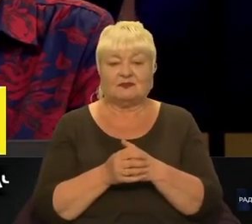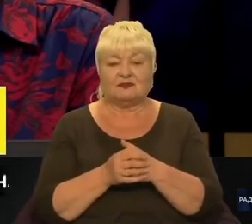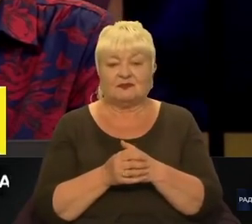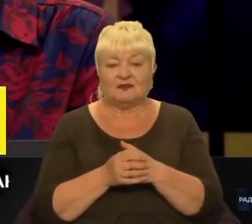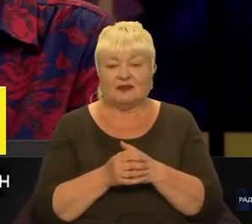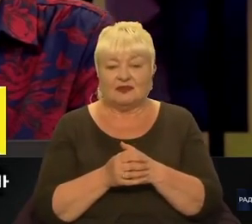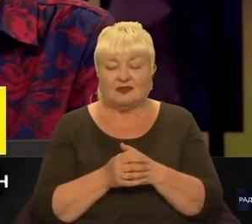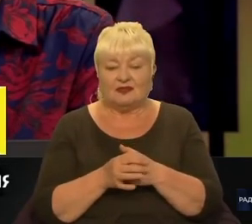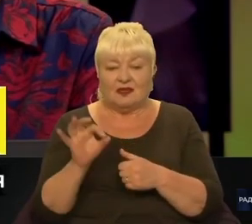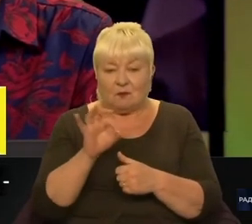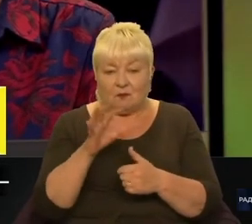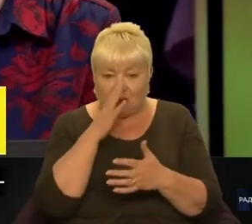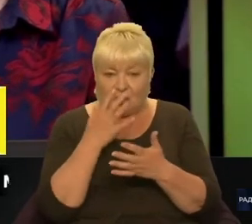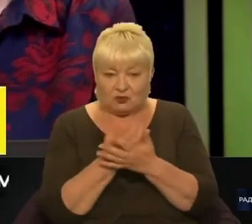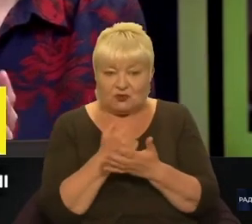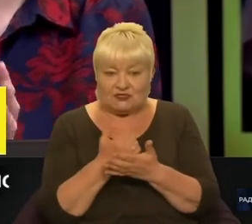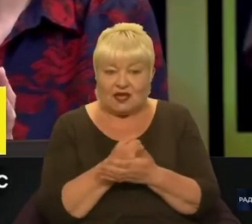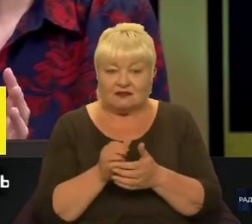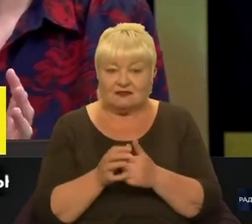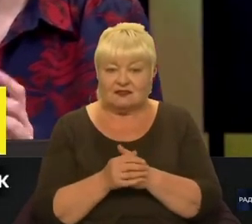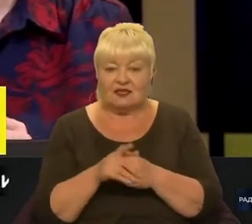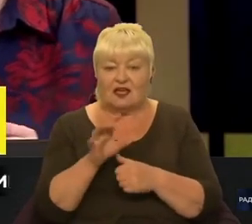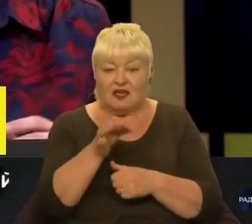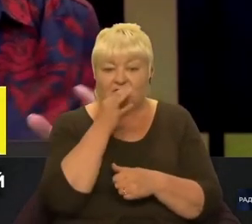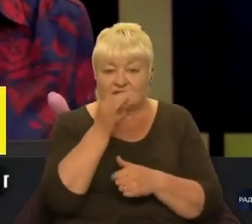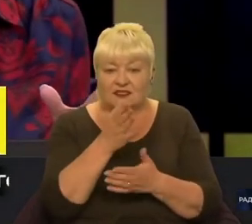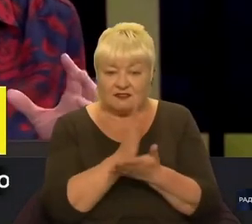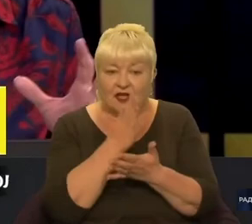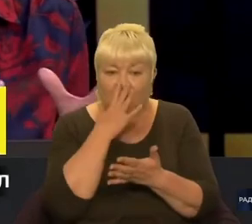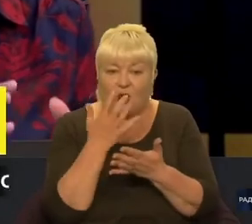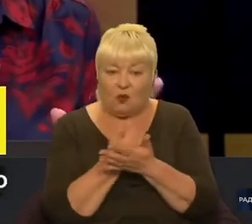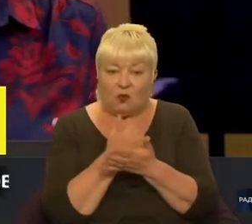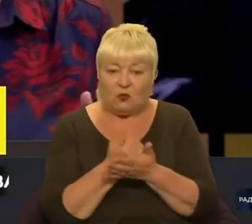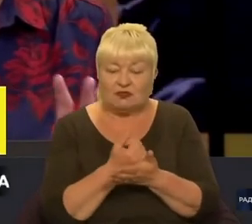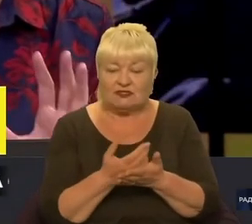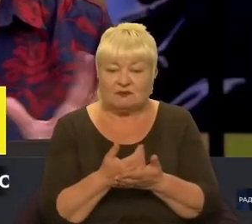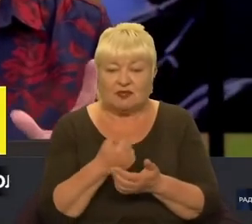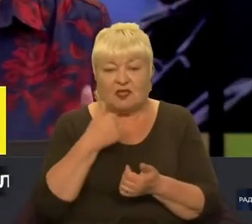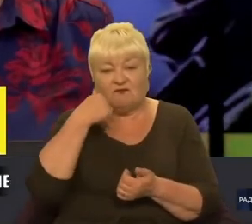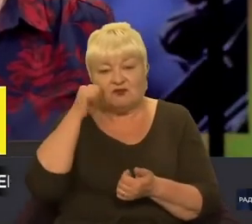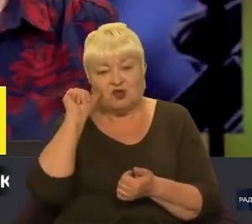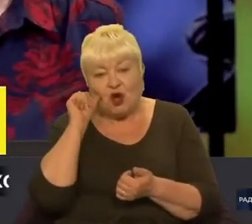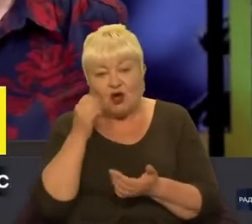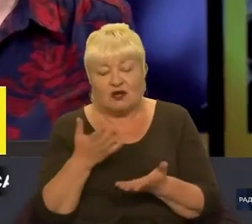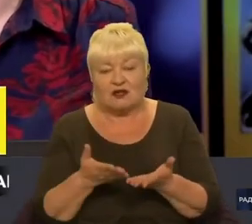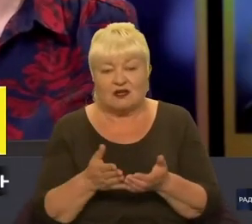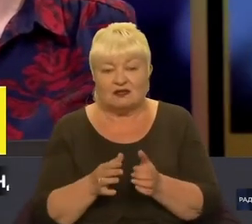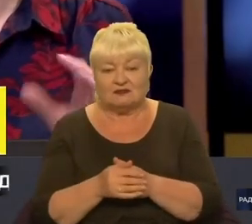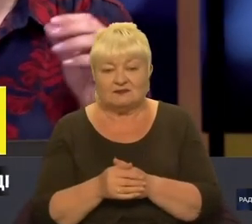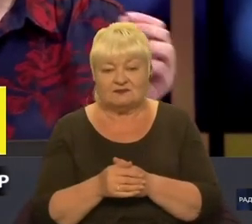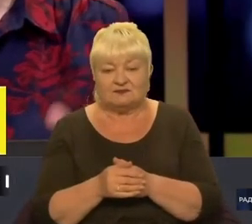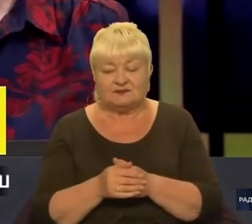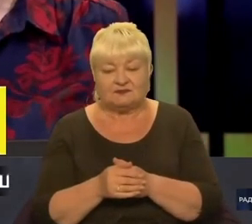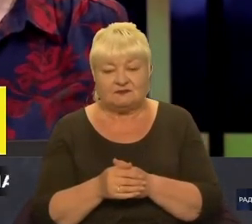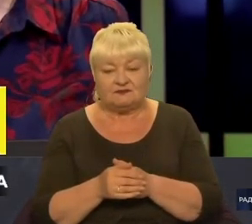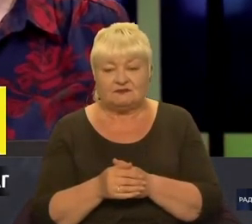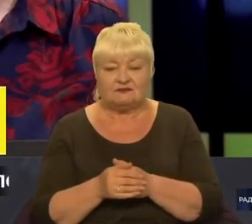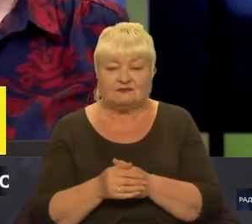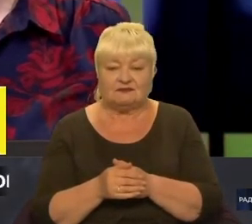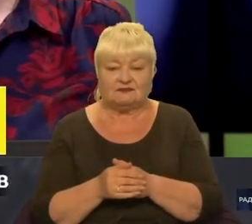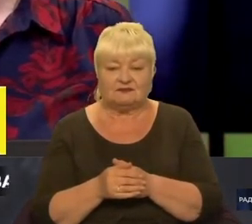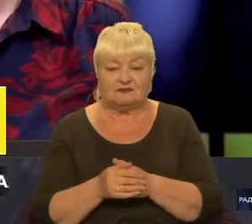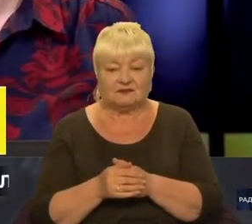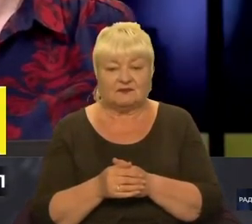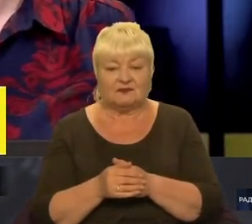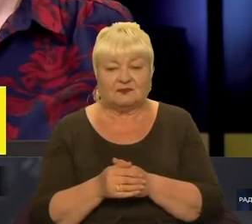Про досягнення? Так, ну, от сказали, що є успіхи певні. От буквально вчора ви казали, от щось просто... Є.